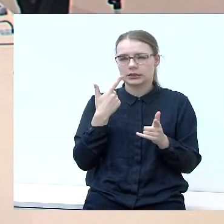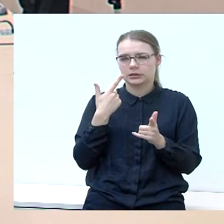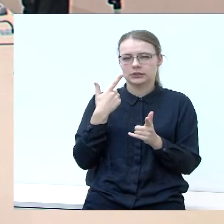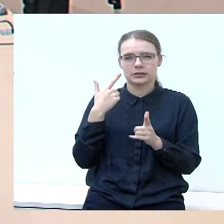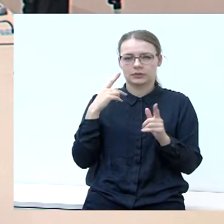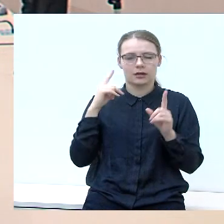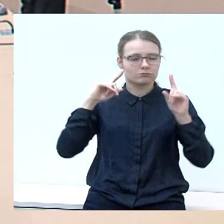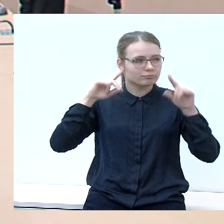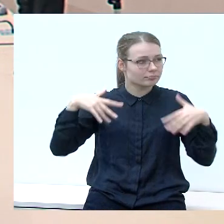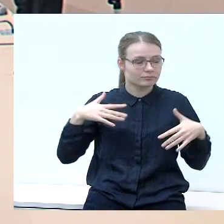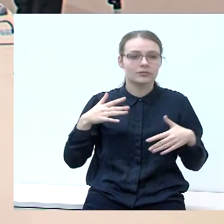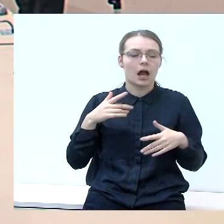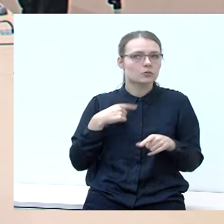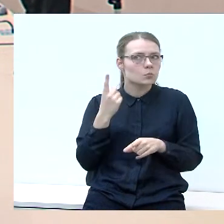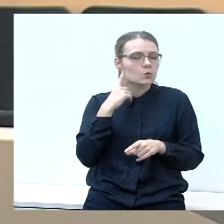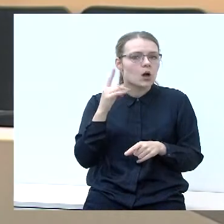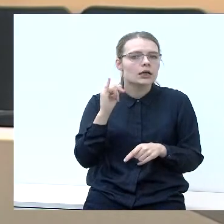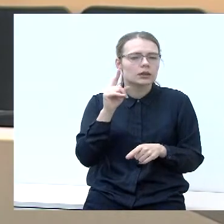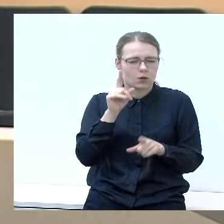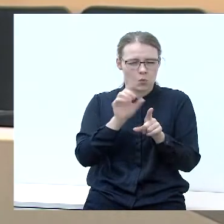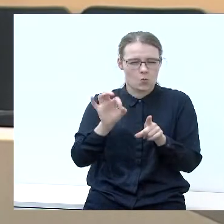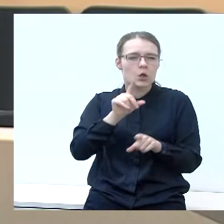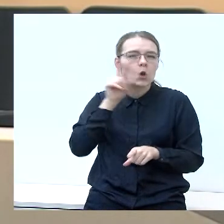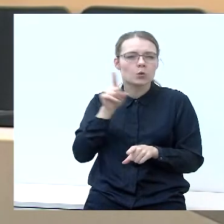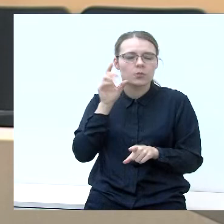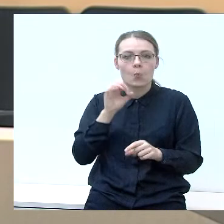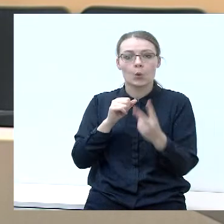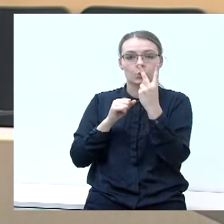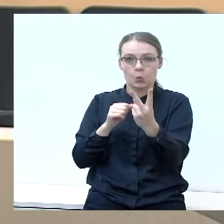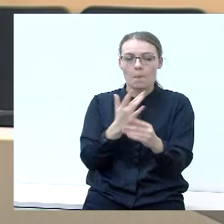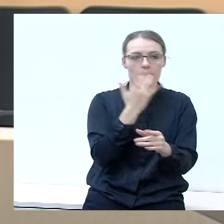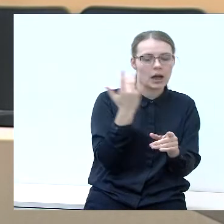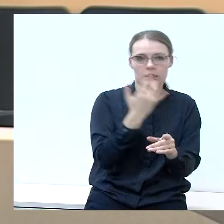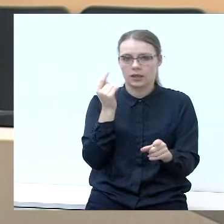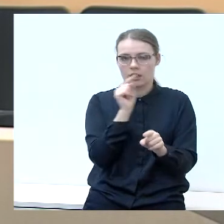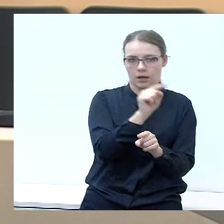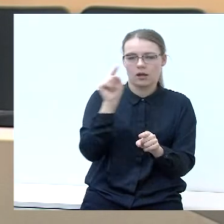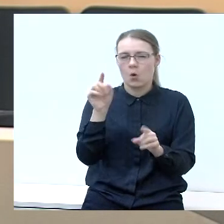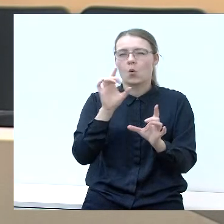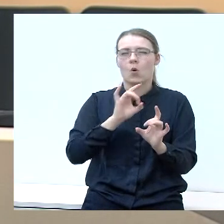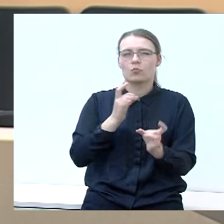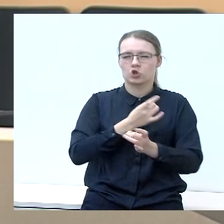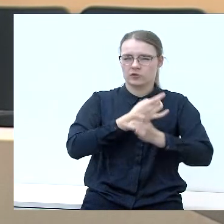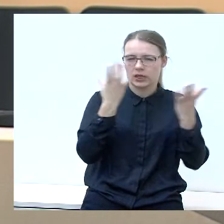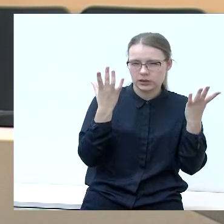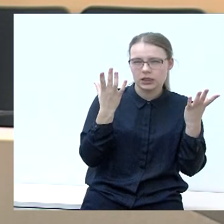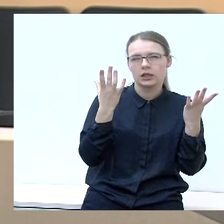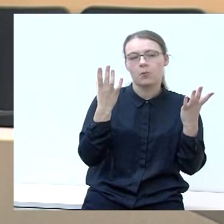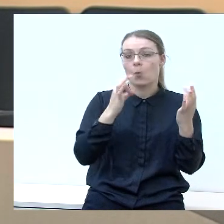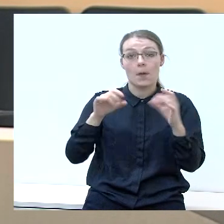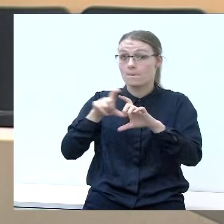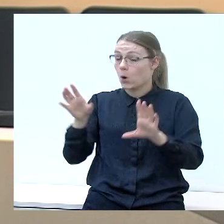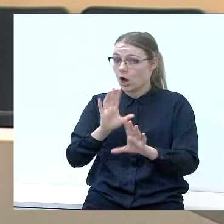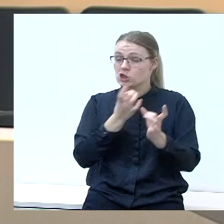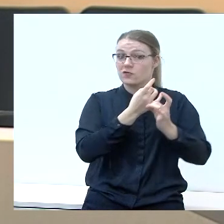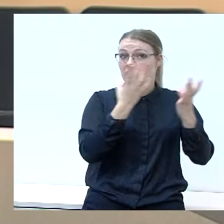bet apie jaunimą aš išgirdau tik iš dviejų partijų, tai prabėgomis kalbu, ne apie švietimą, ne apie mokyklas, nes